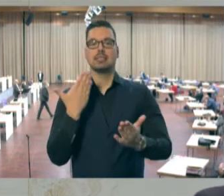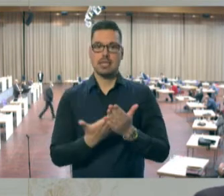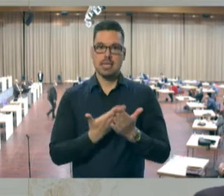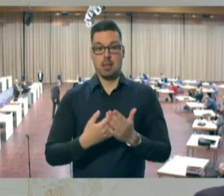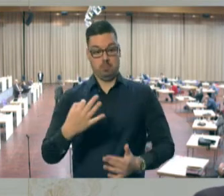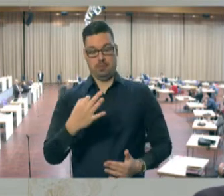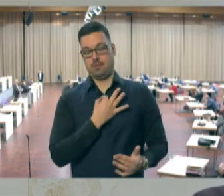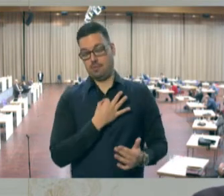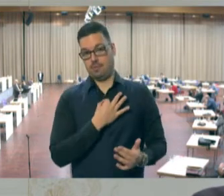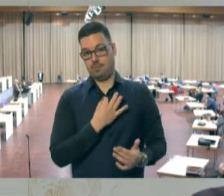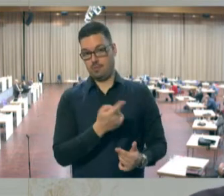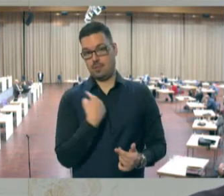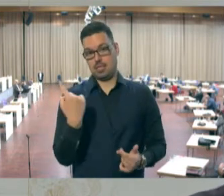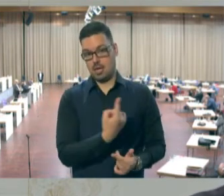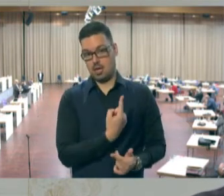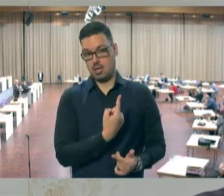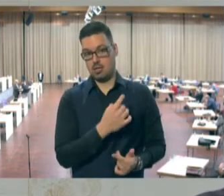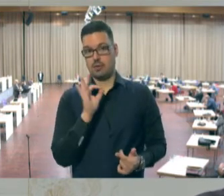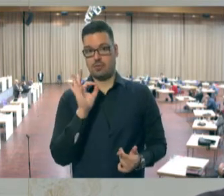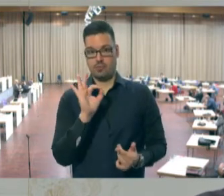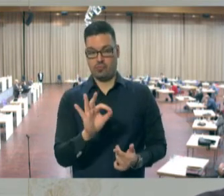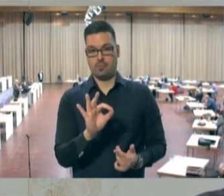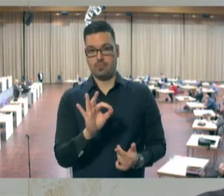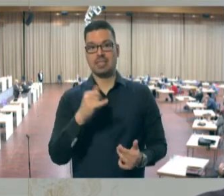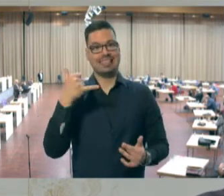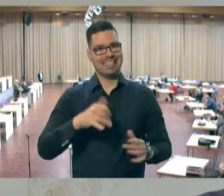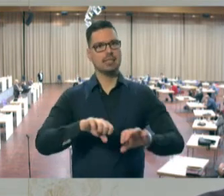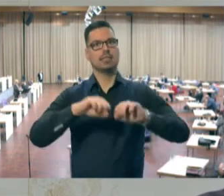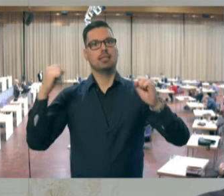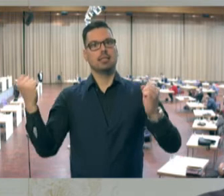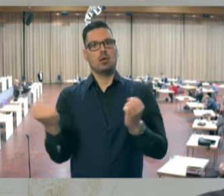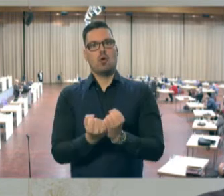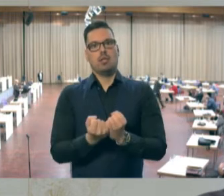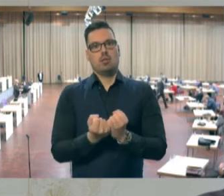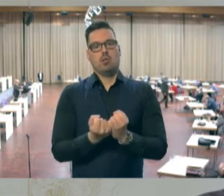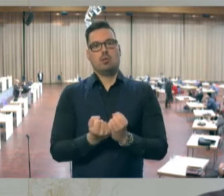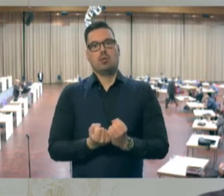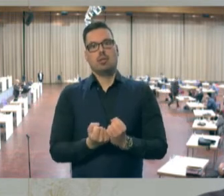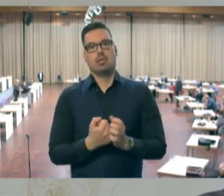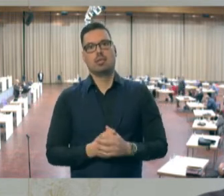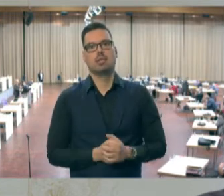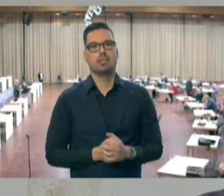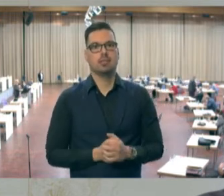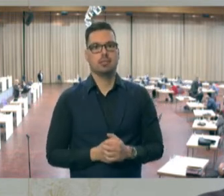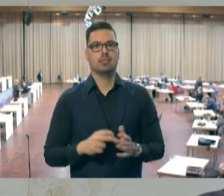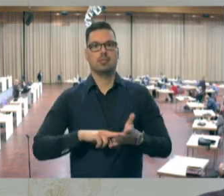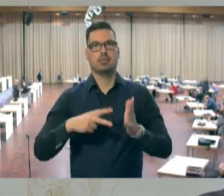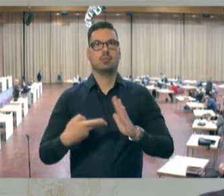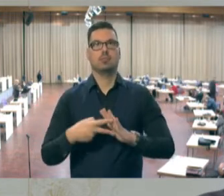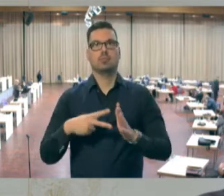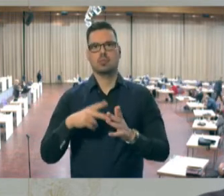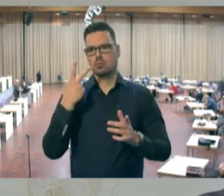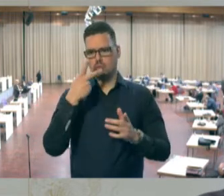dafür, dass in Anbetracht der jetzigen Situation, also wenn ich die Berichte vom